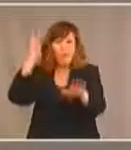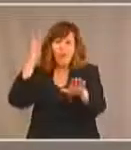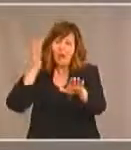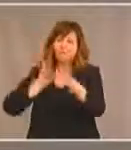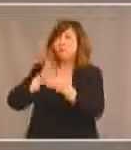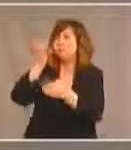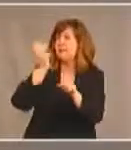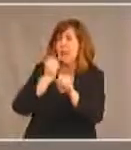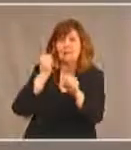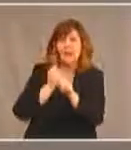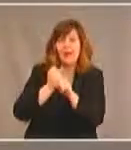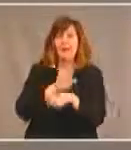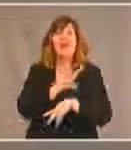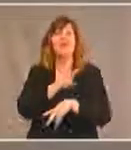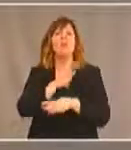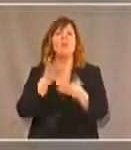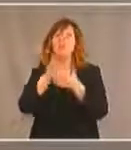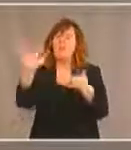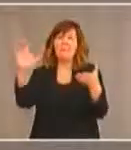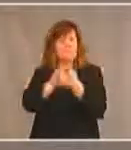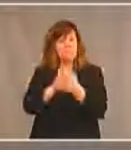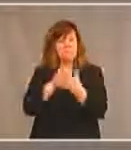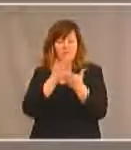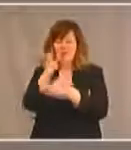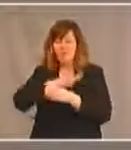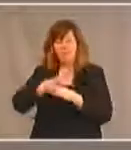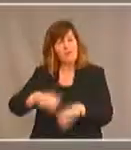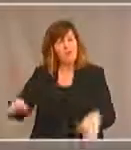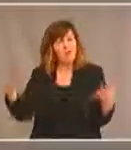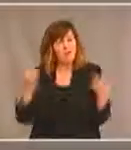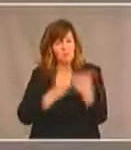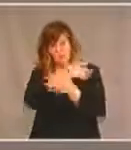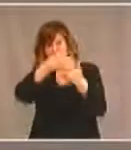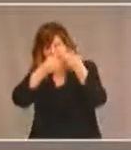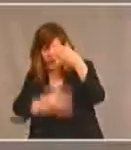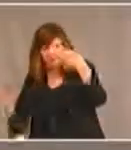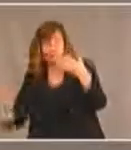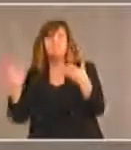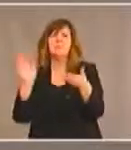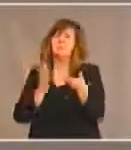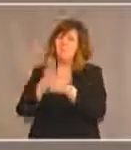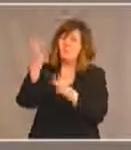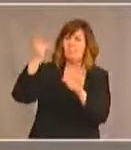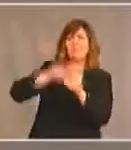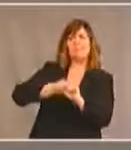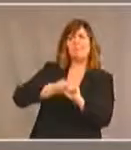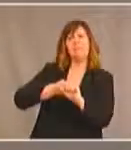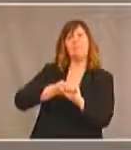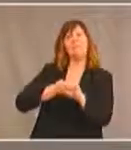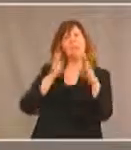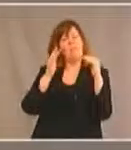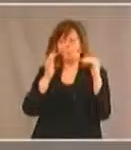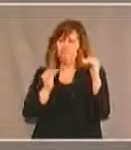le droit de se marier et d'avoir des enfants et le droit de participer sur un terrain d